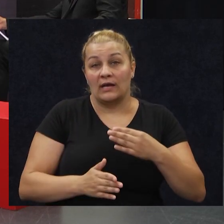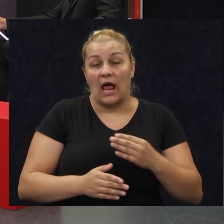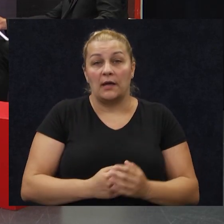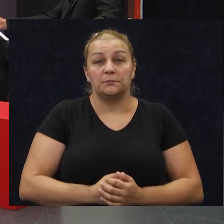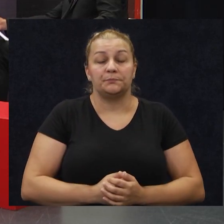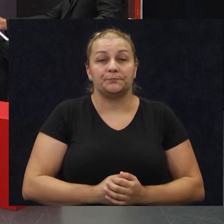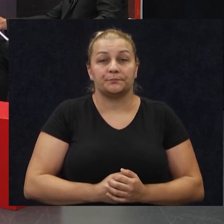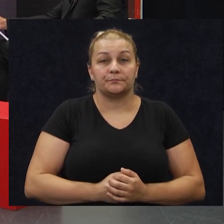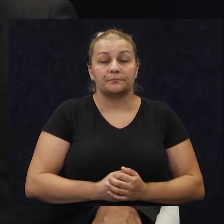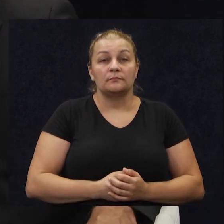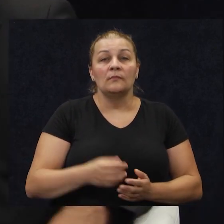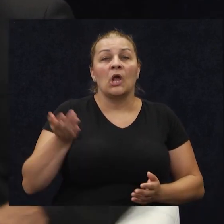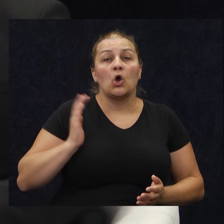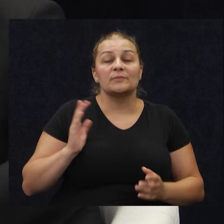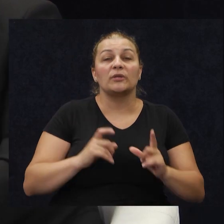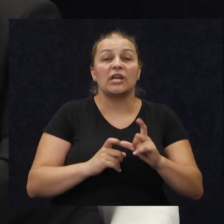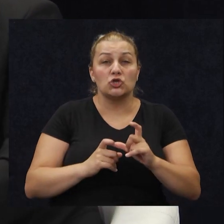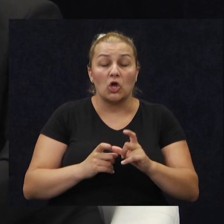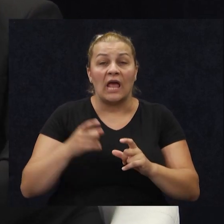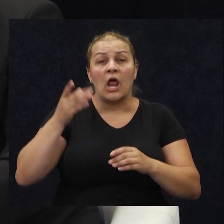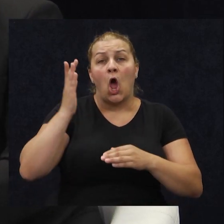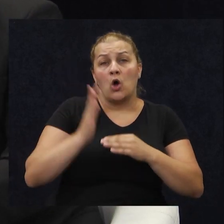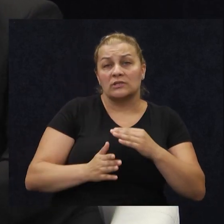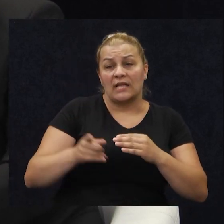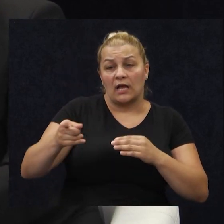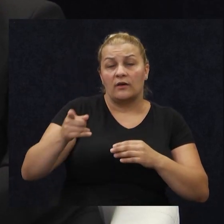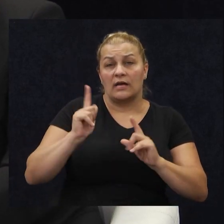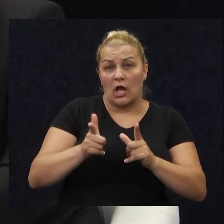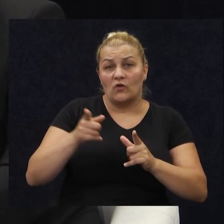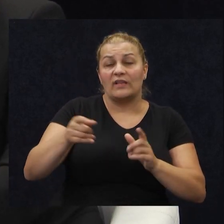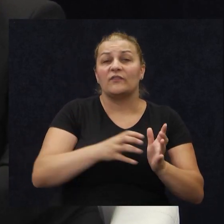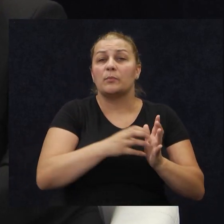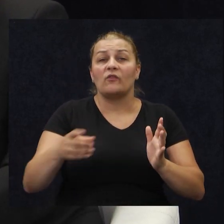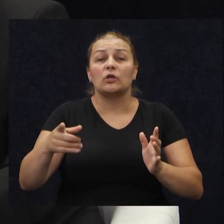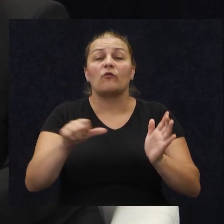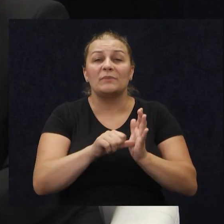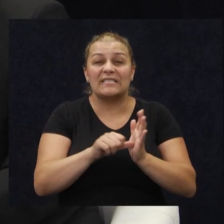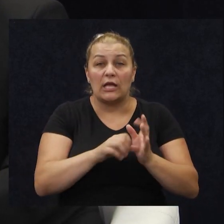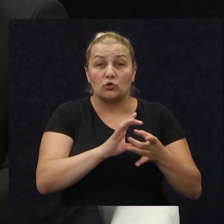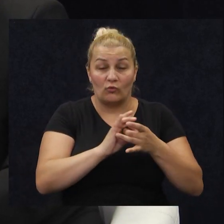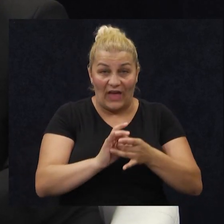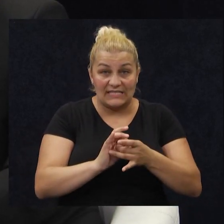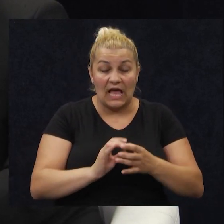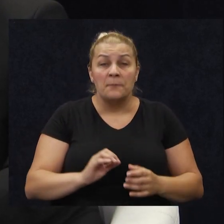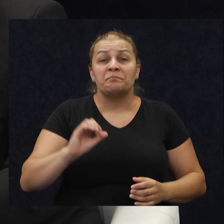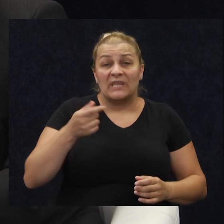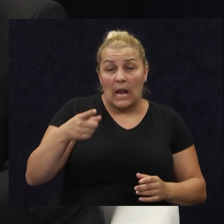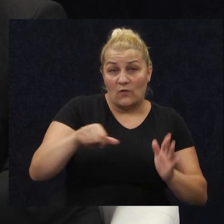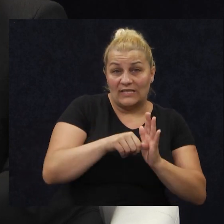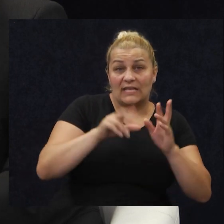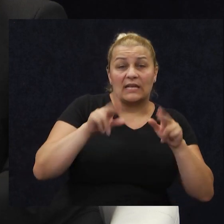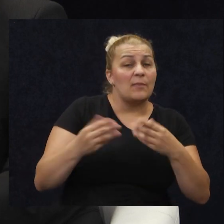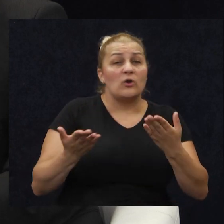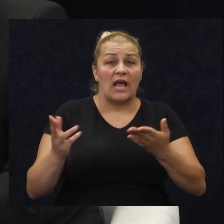djelovanje. Gospodine Šodan, vi ostatak rata provodite u centru veza. Je li centar imao